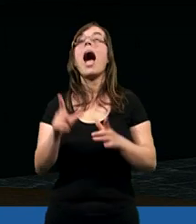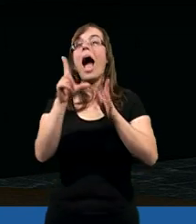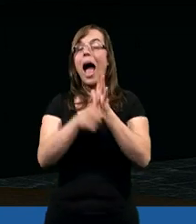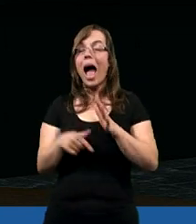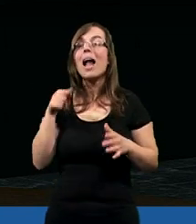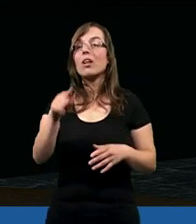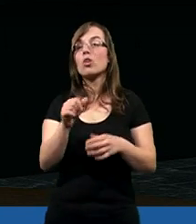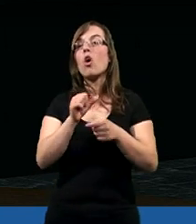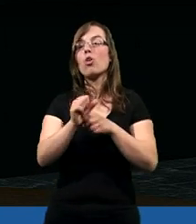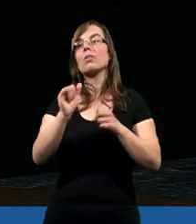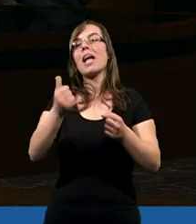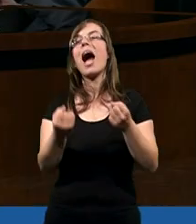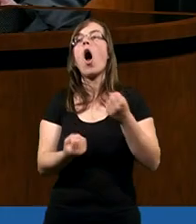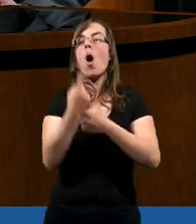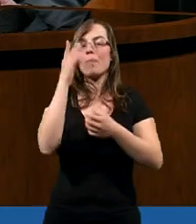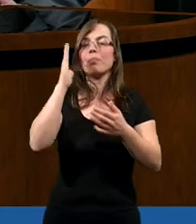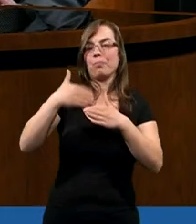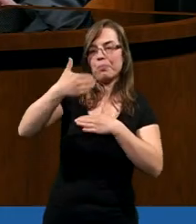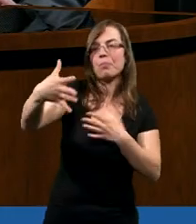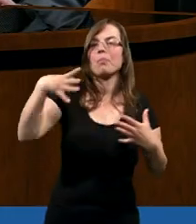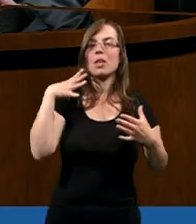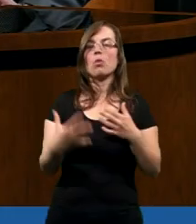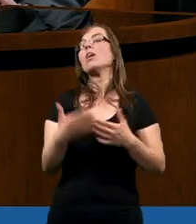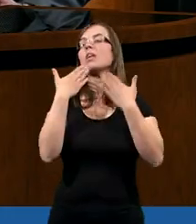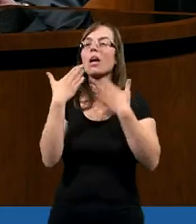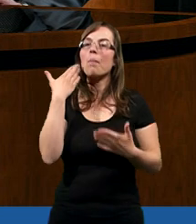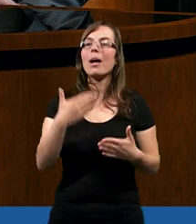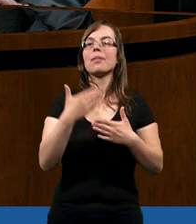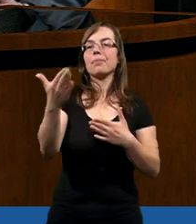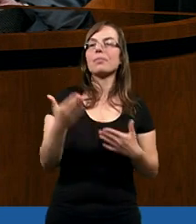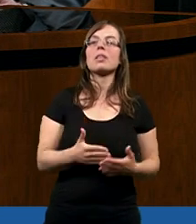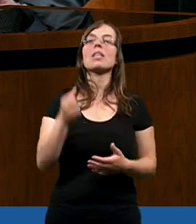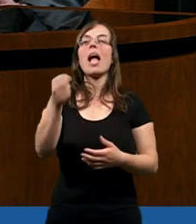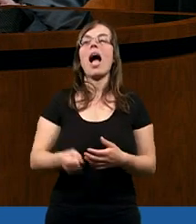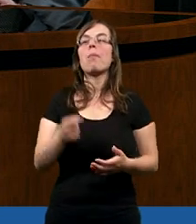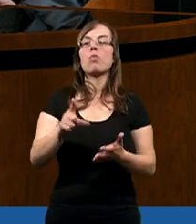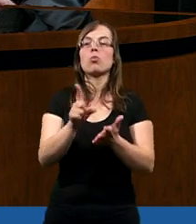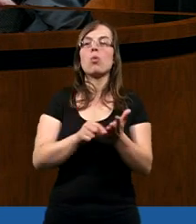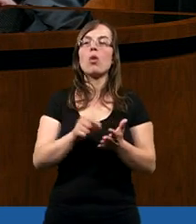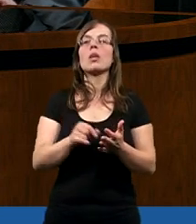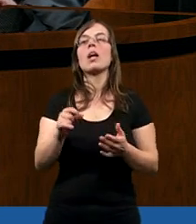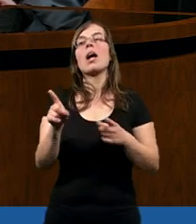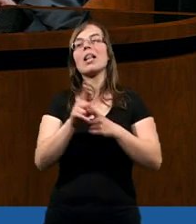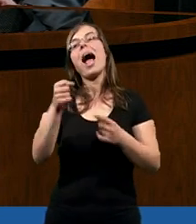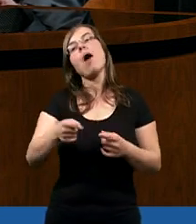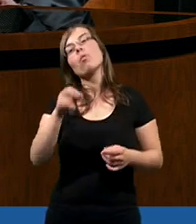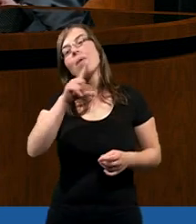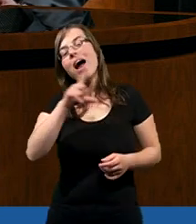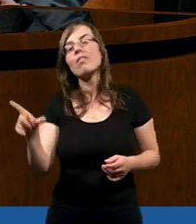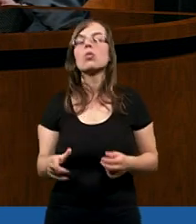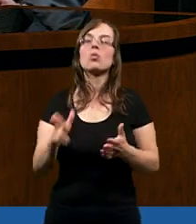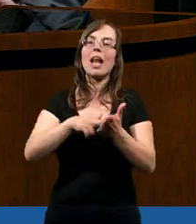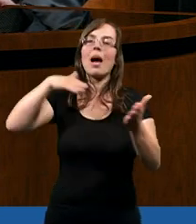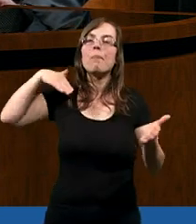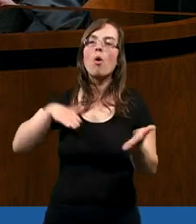ale tak Piotr objawia, że taka jest prawda. Dziękuję bardzo. Apostoł Piotr, ale także i apostoł Paweł